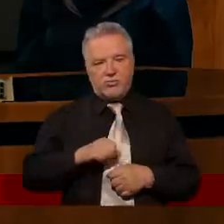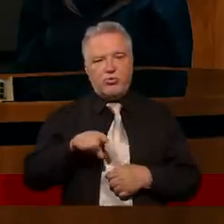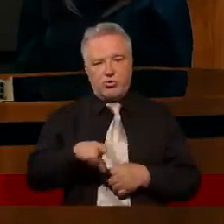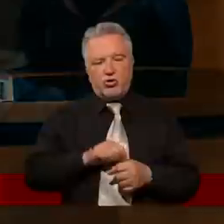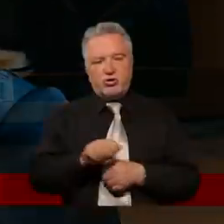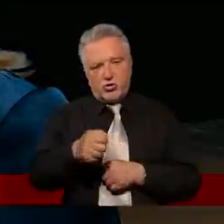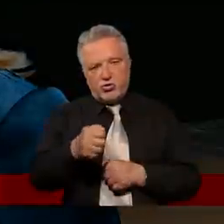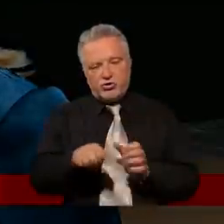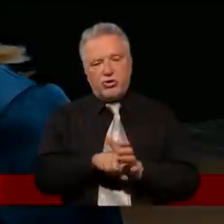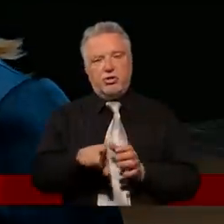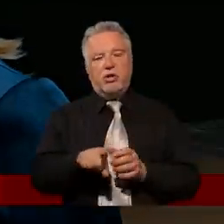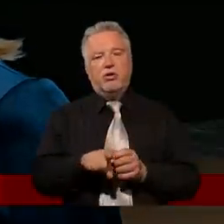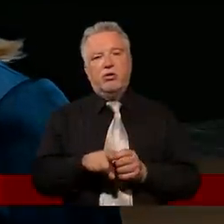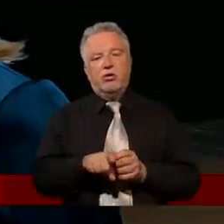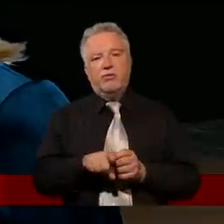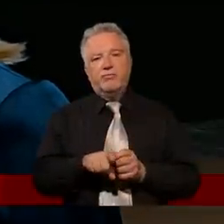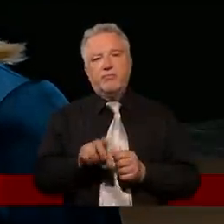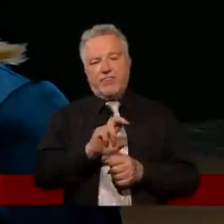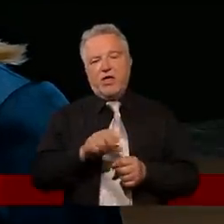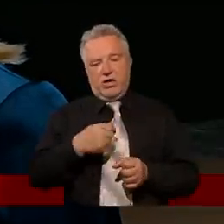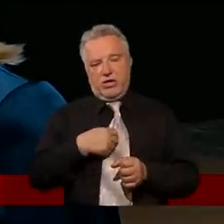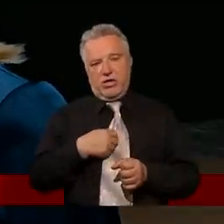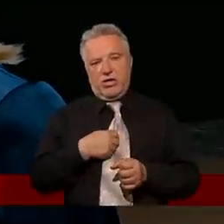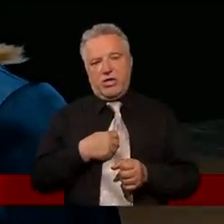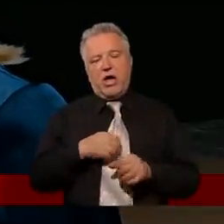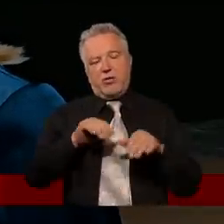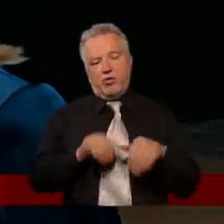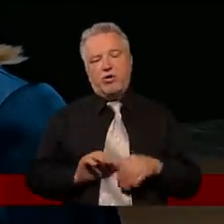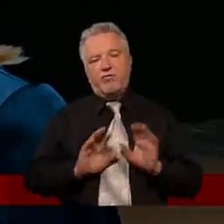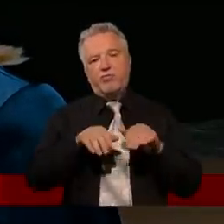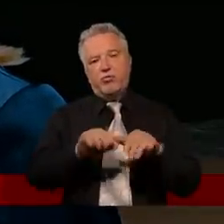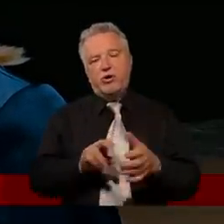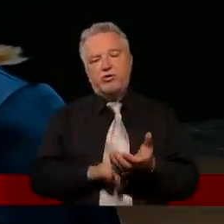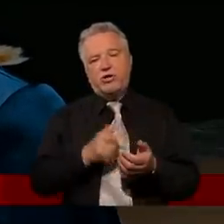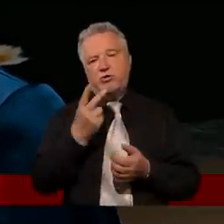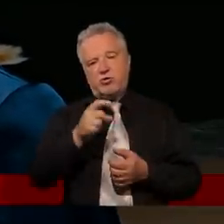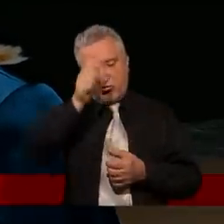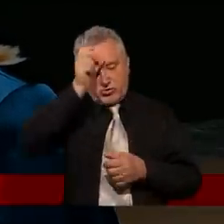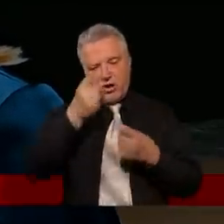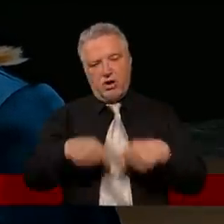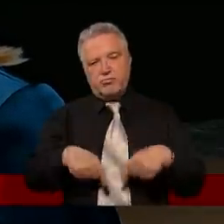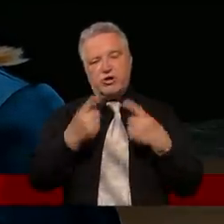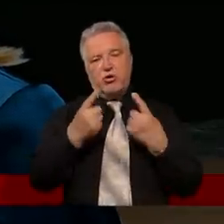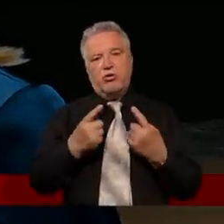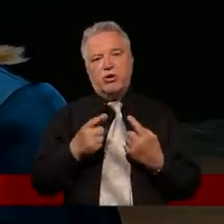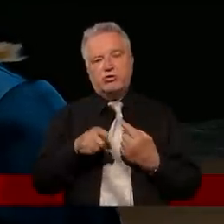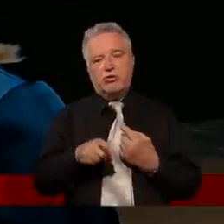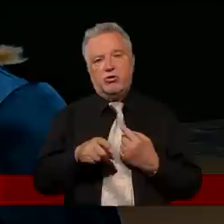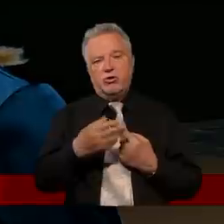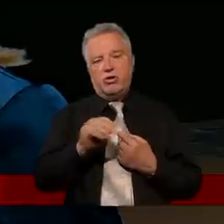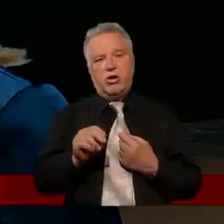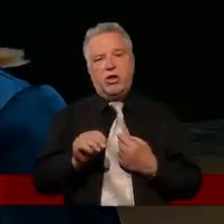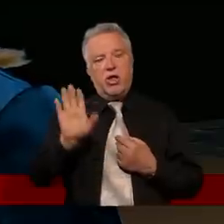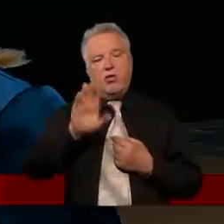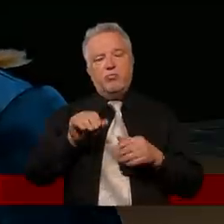tego, bo tak naprawdę, czy ja jestem w wpłynąć na drugiego człowieka i zmienić, czy przekonać go czegoś? Oczywiście,